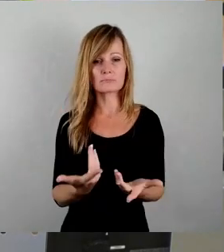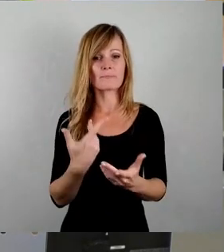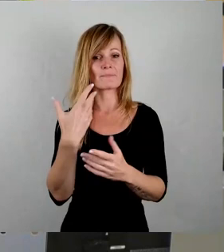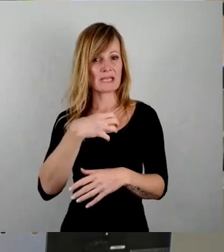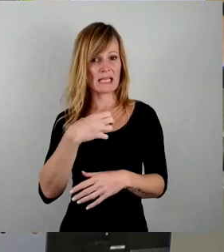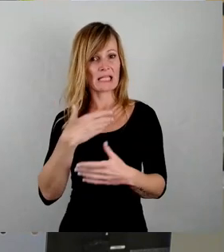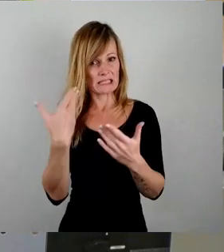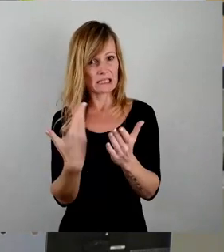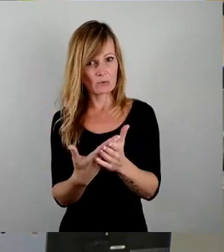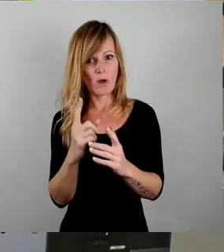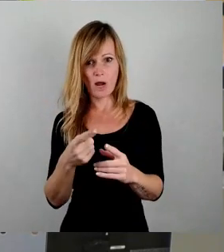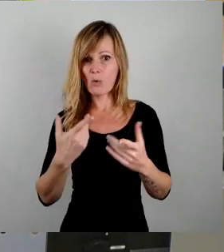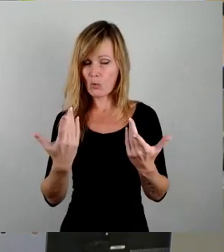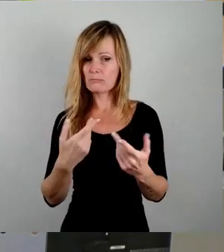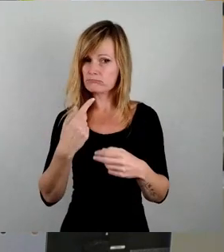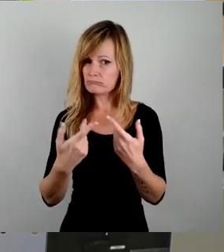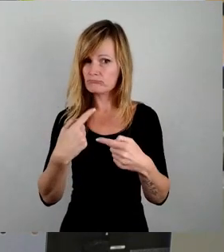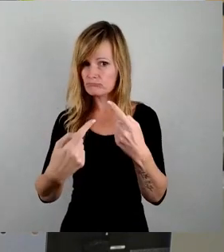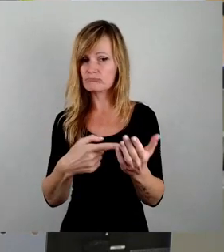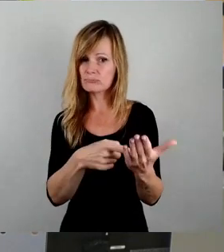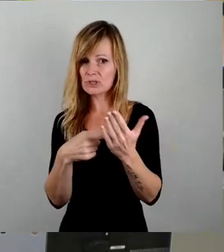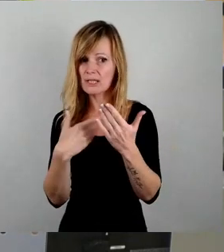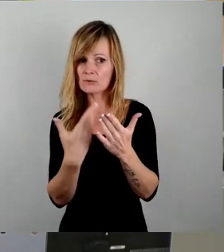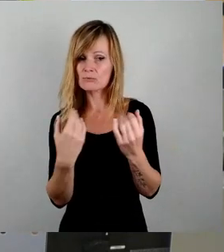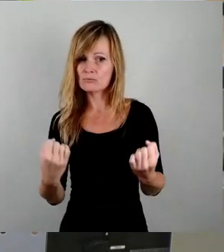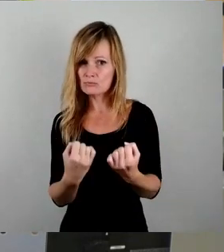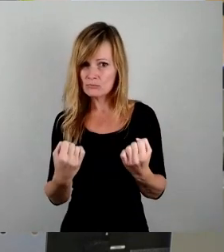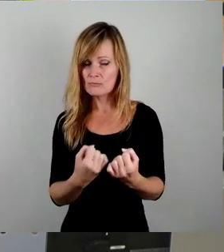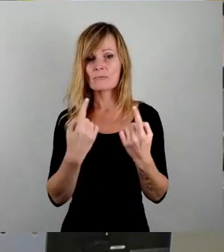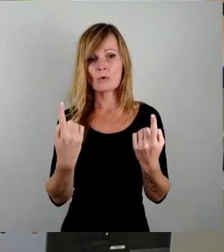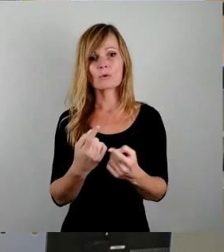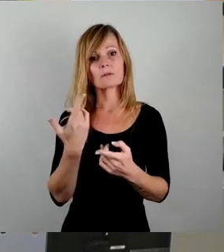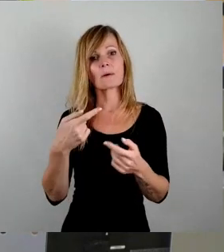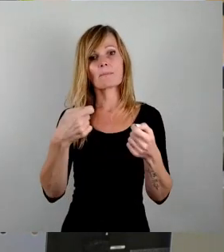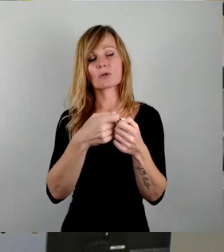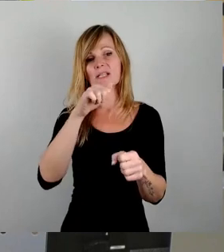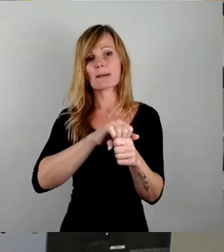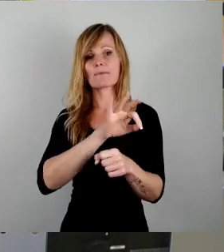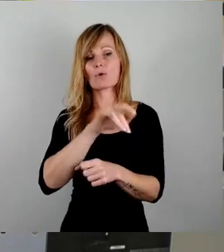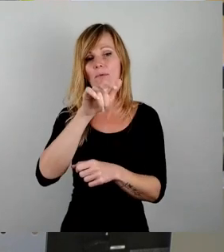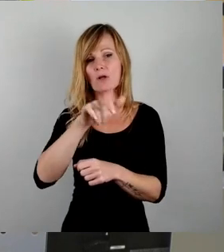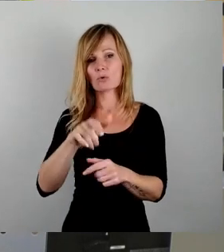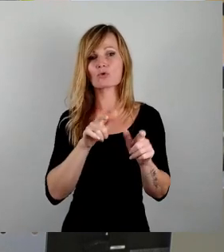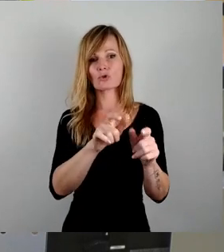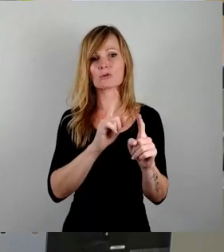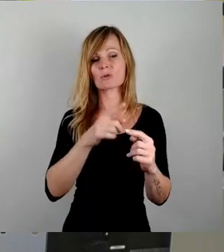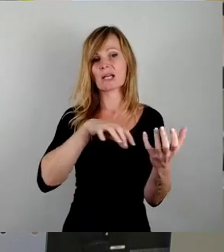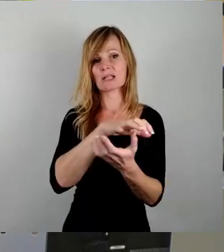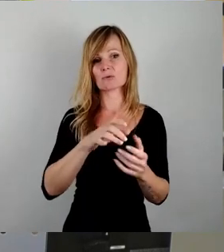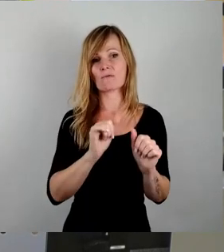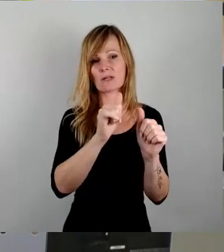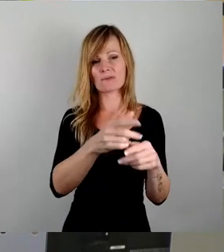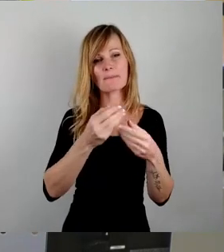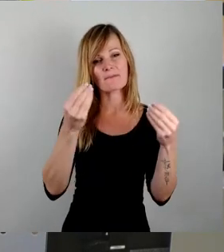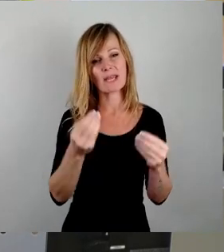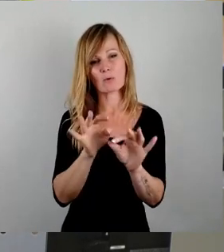genutzt werden. Und dass die Empfehlungen des Bundesamtes für Bevölkerungsschutz und Katastrophenhilfe der Bevölkerung